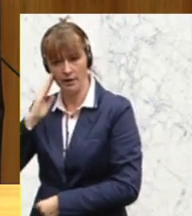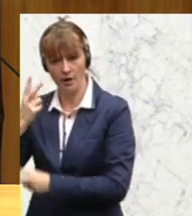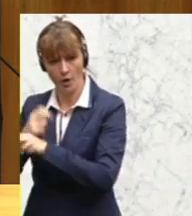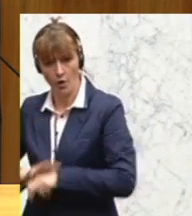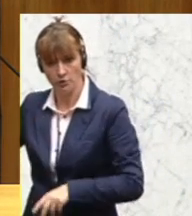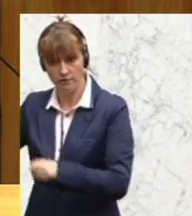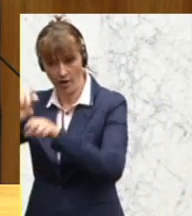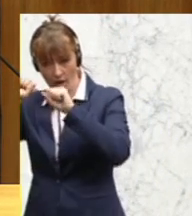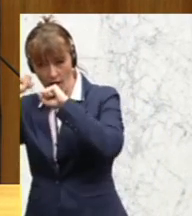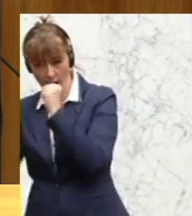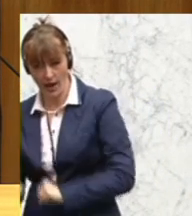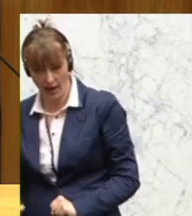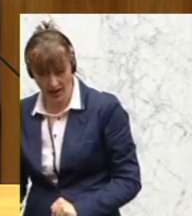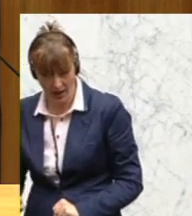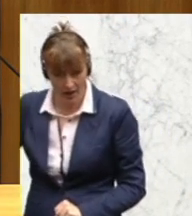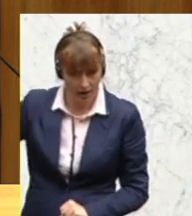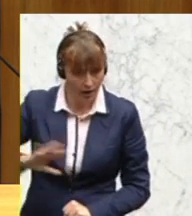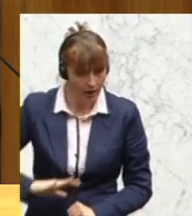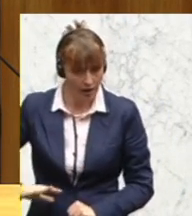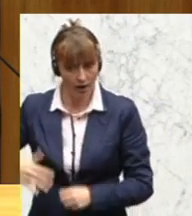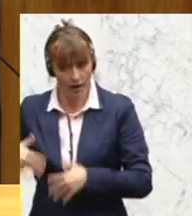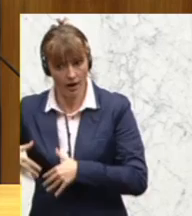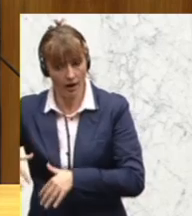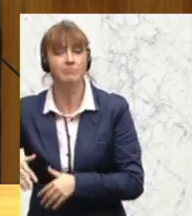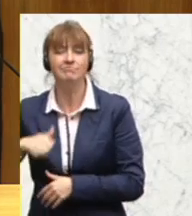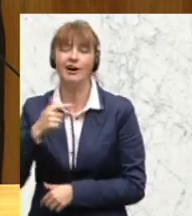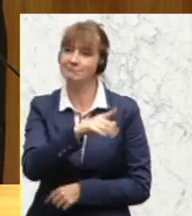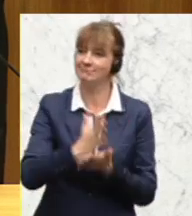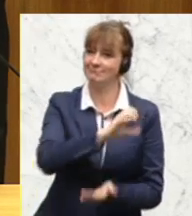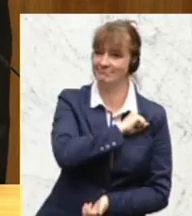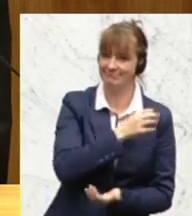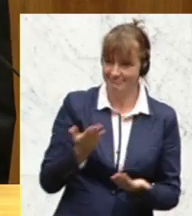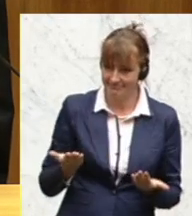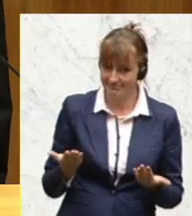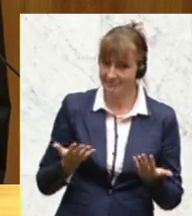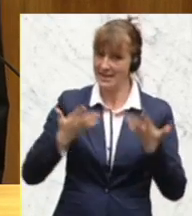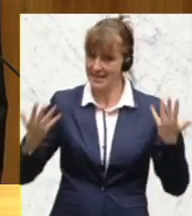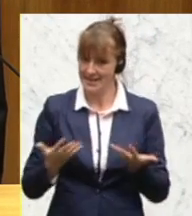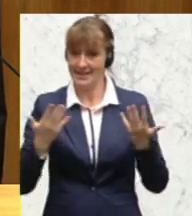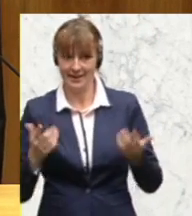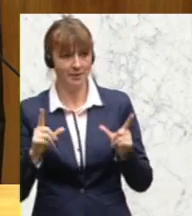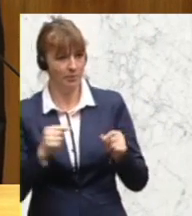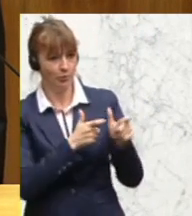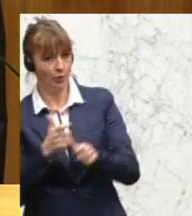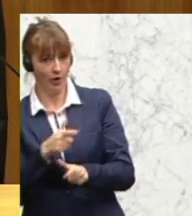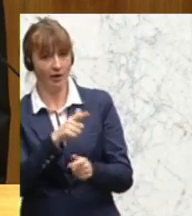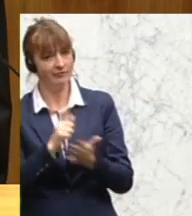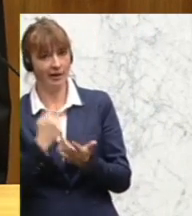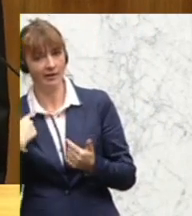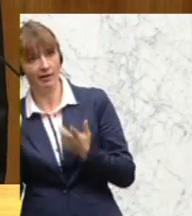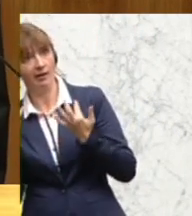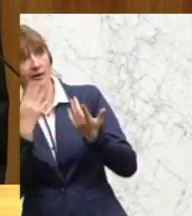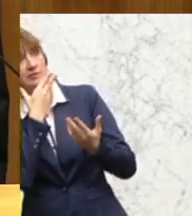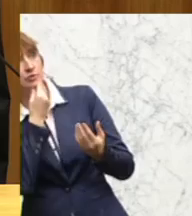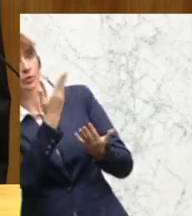Österreich in Alarmbereitschaft zu versetzen und vor sich her zu treiben, dann war er erfolgreich. Das macht den Terrorismus für viele attraktiv,